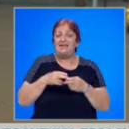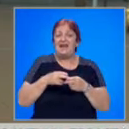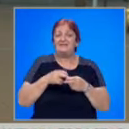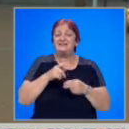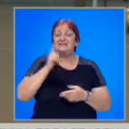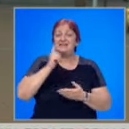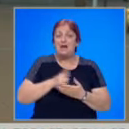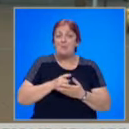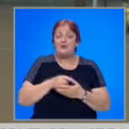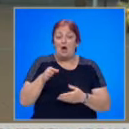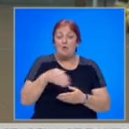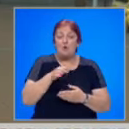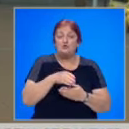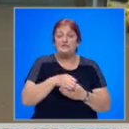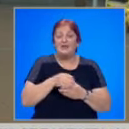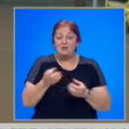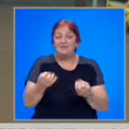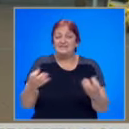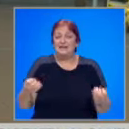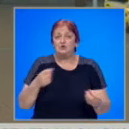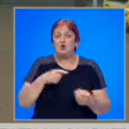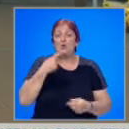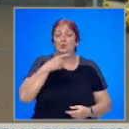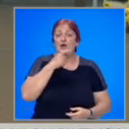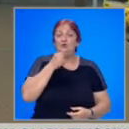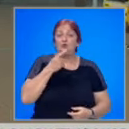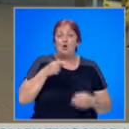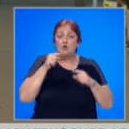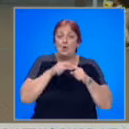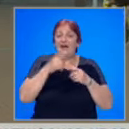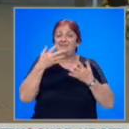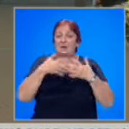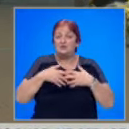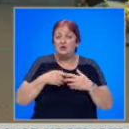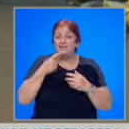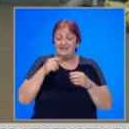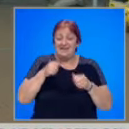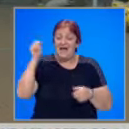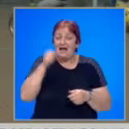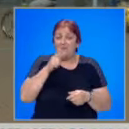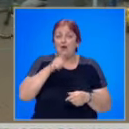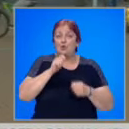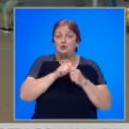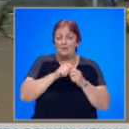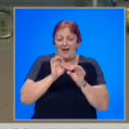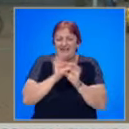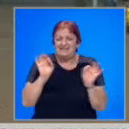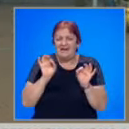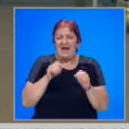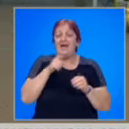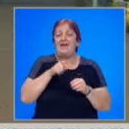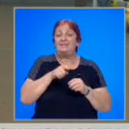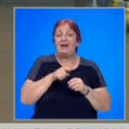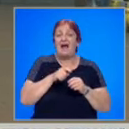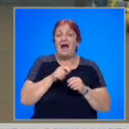заповед почистването на стърнищата, защото по думите му дори допира на машината с един камък може да предизвика искра и по